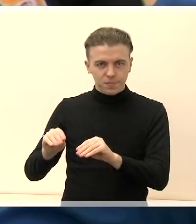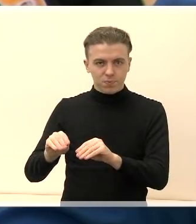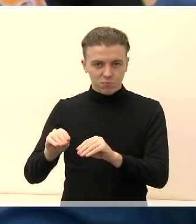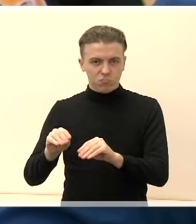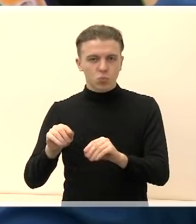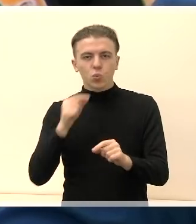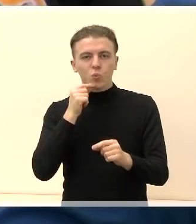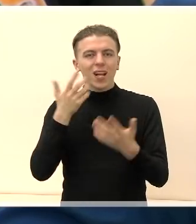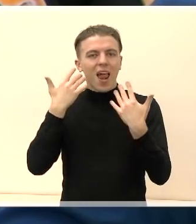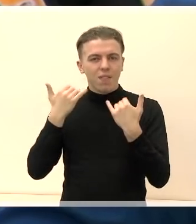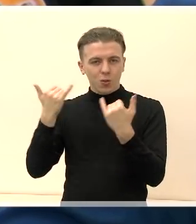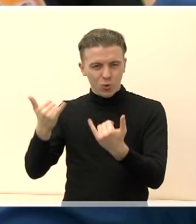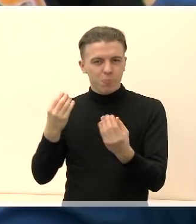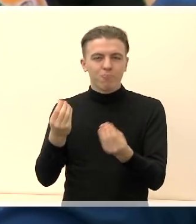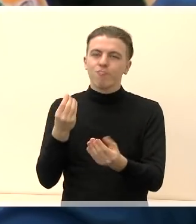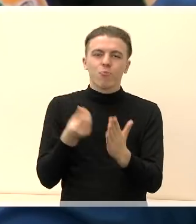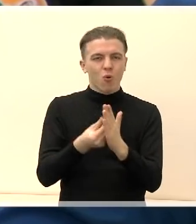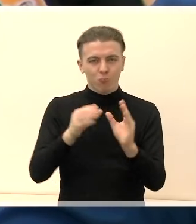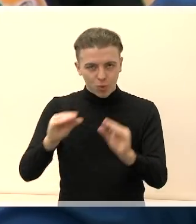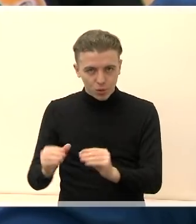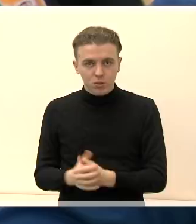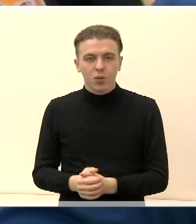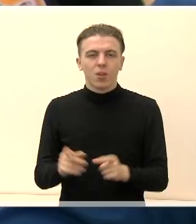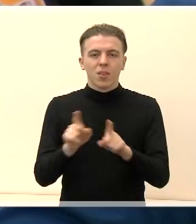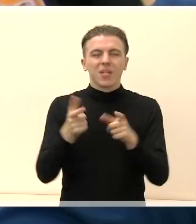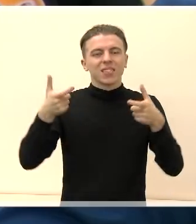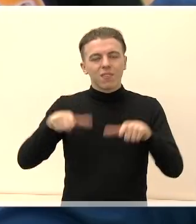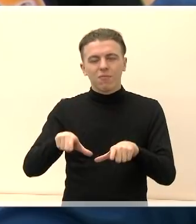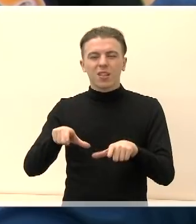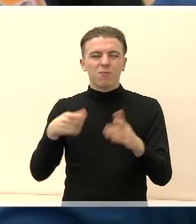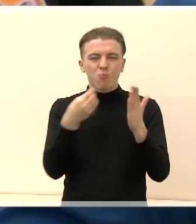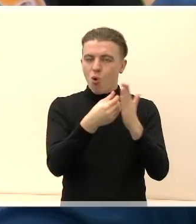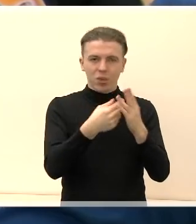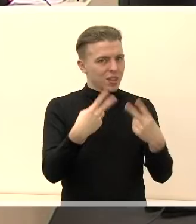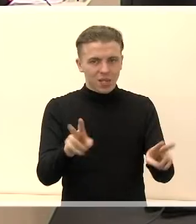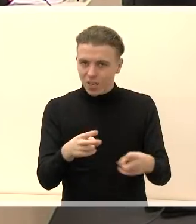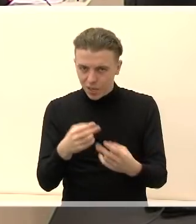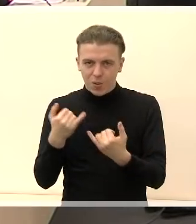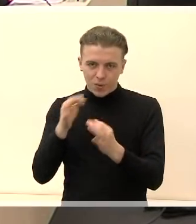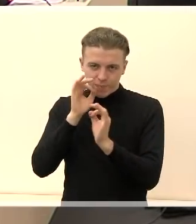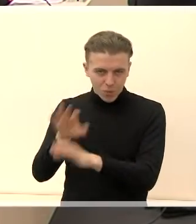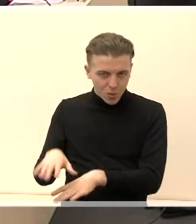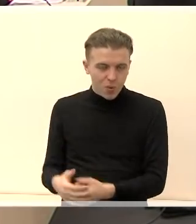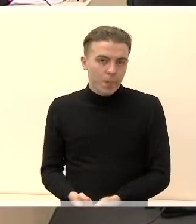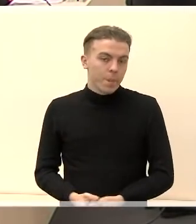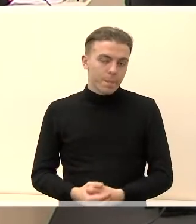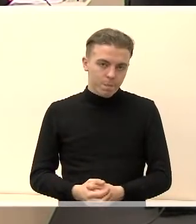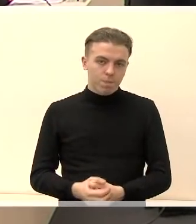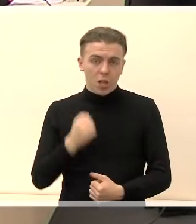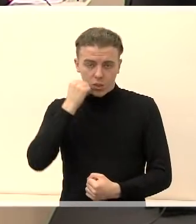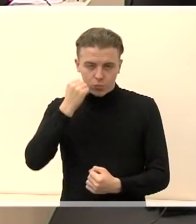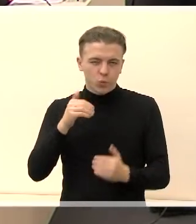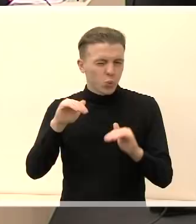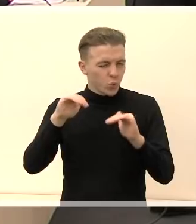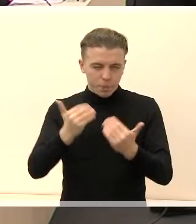mokestinės lengvatas, bent 3 metus atleisti nuo visų savaldybės administruojimų mokesčių ir taip suvaldybės. Dėkui. Labai